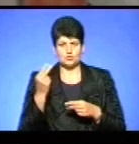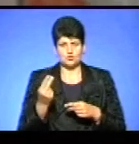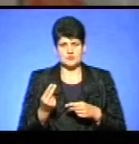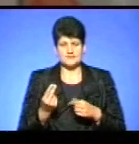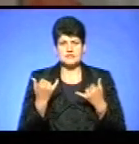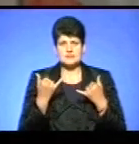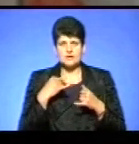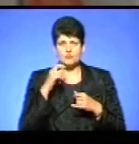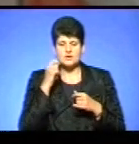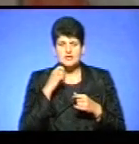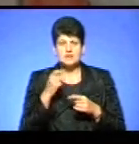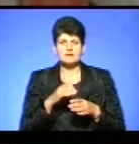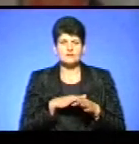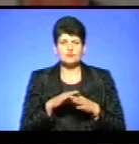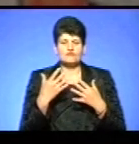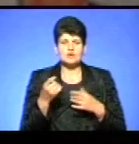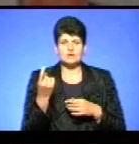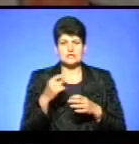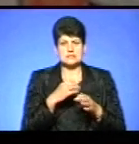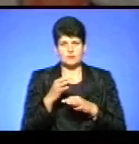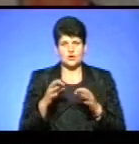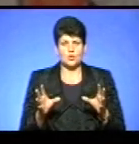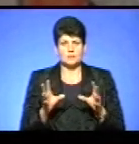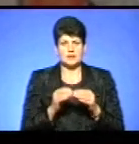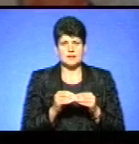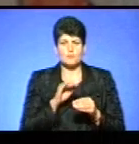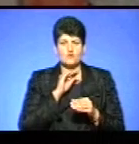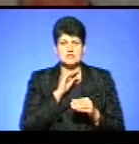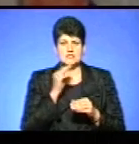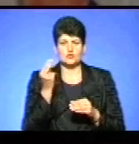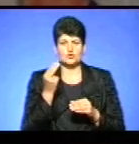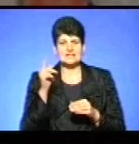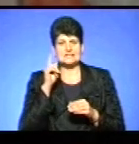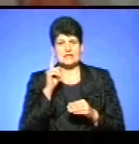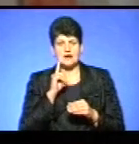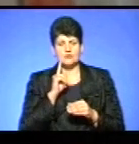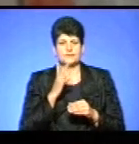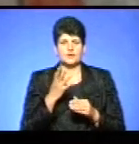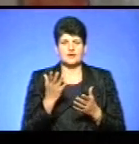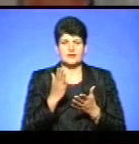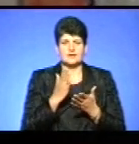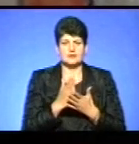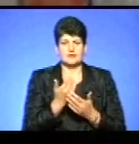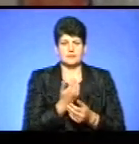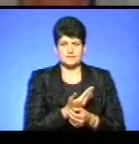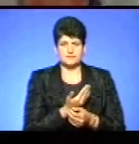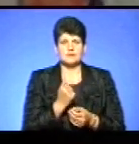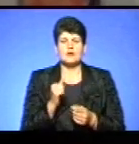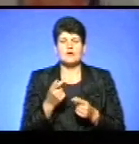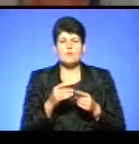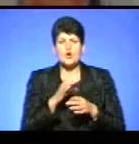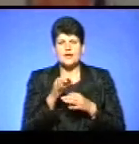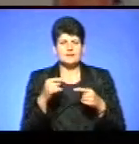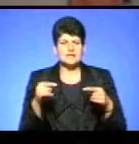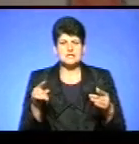даний час в Україні реалізовано вже 11 проєктів об'єднання професійних художників Ізраїлю, автором яких є я. Проєкти в різних